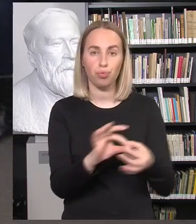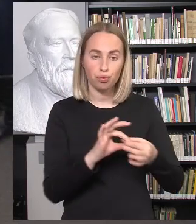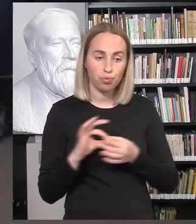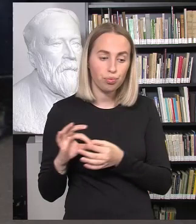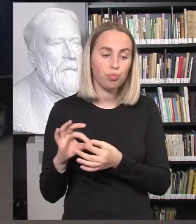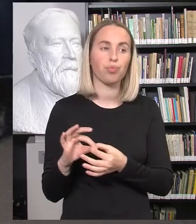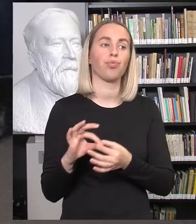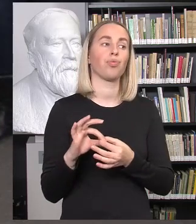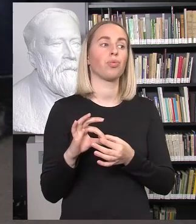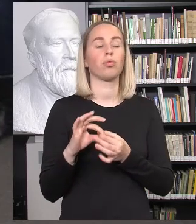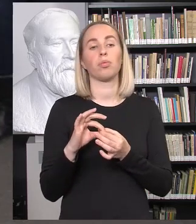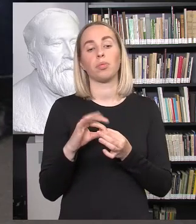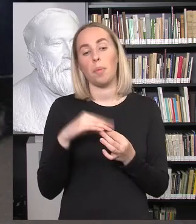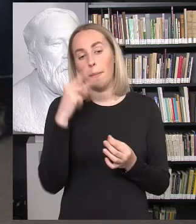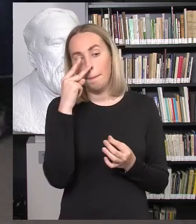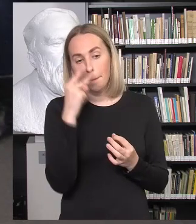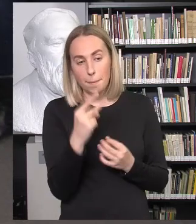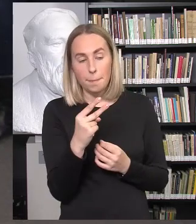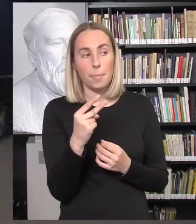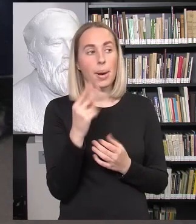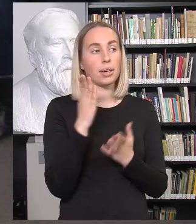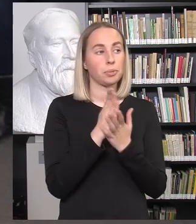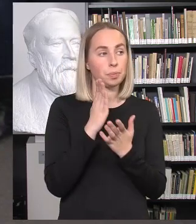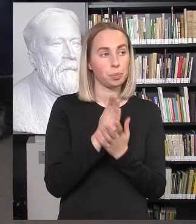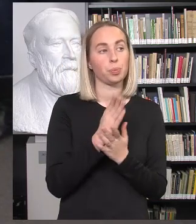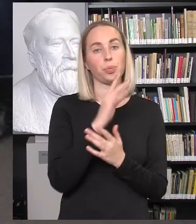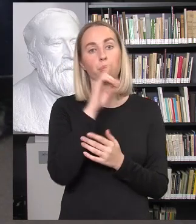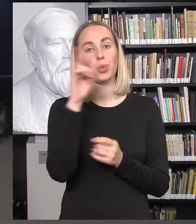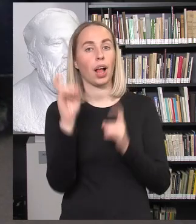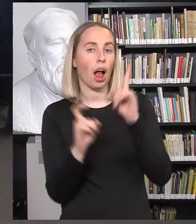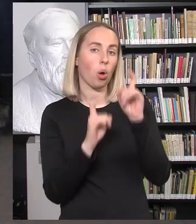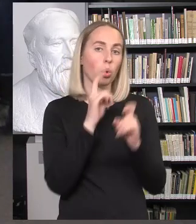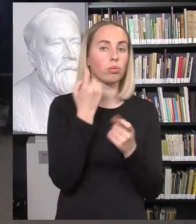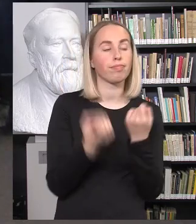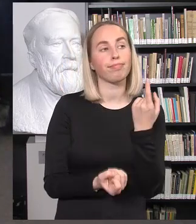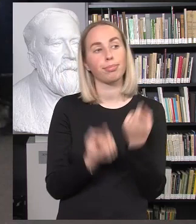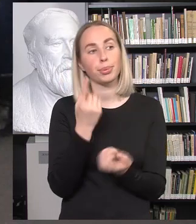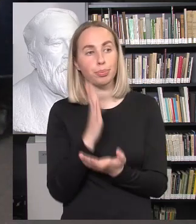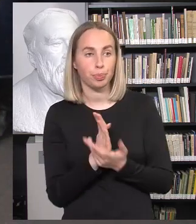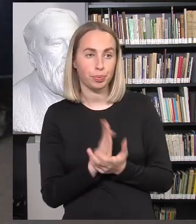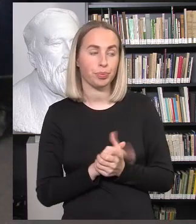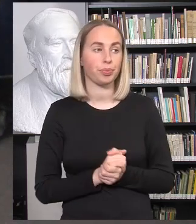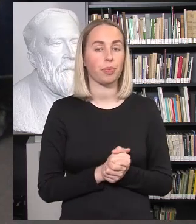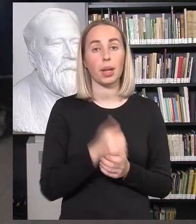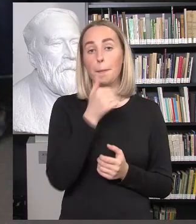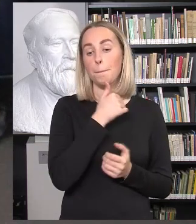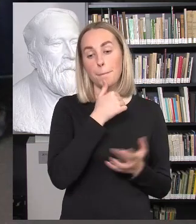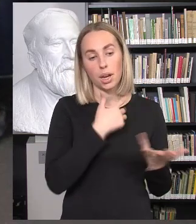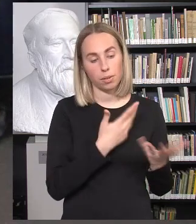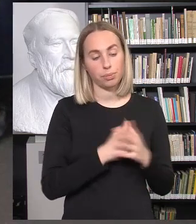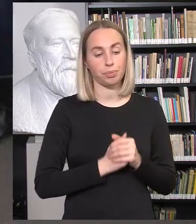na, tai čia vėlgi šiek tiek klausutukų abejonių man dar kyla, gal padėsit išsklaidyti. Na, pavyzdžiui,